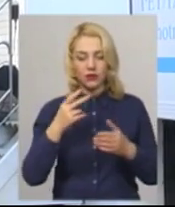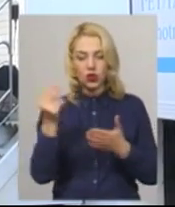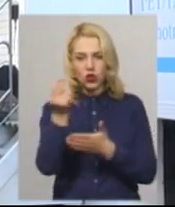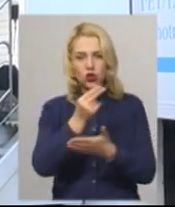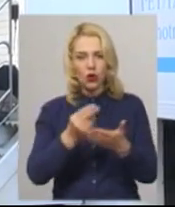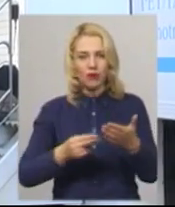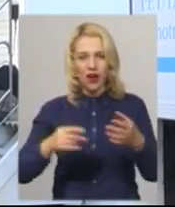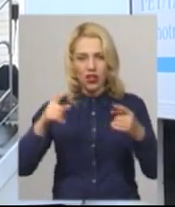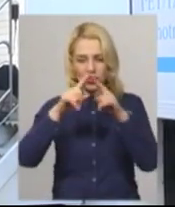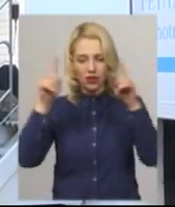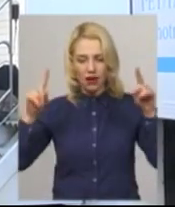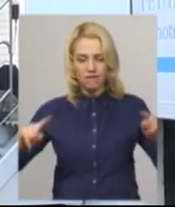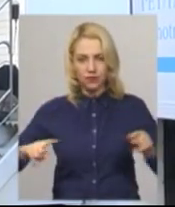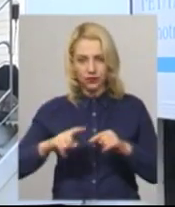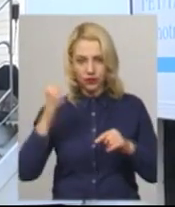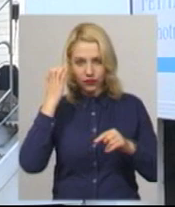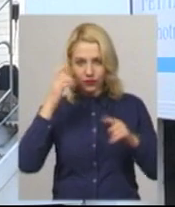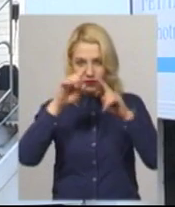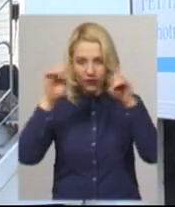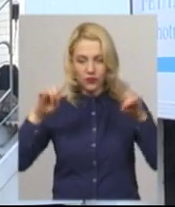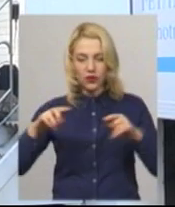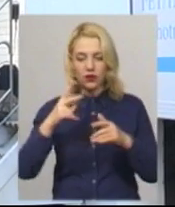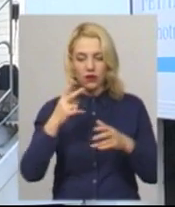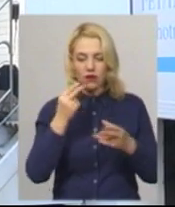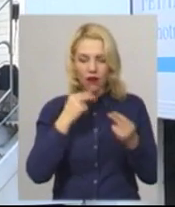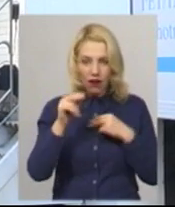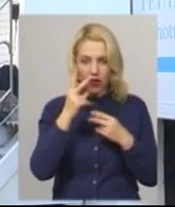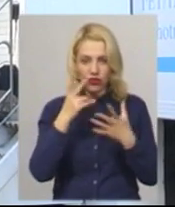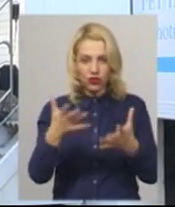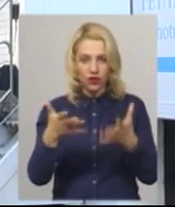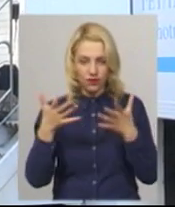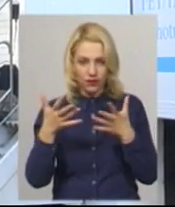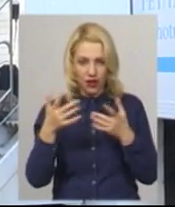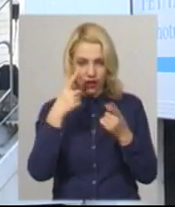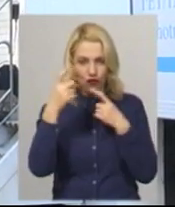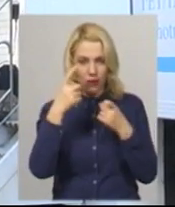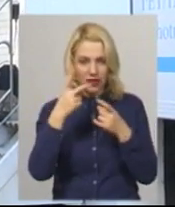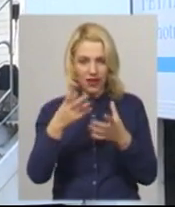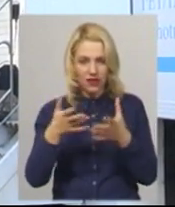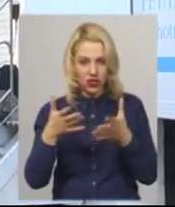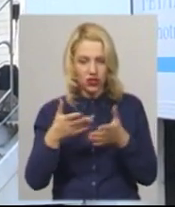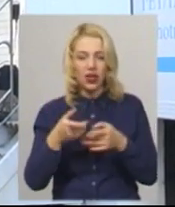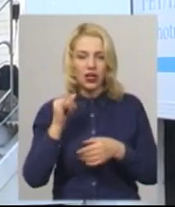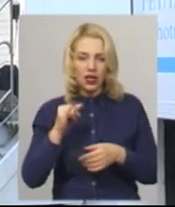у нас було до того набагато краще, інформативніше. Ще є перевага тим, що